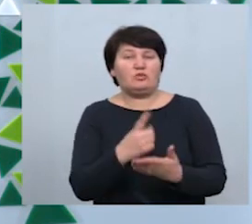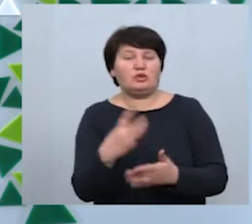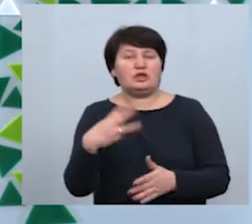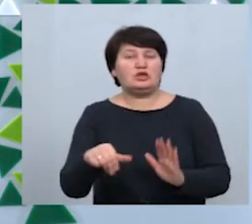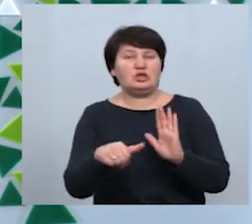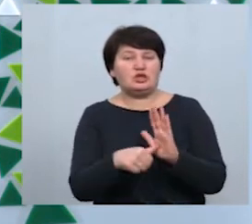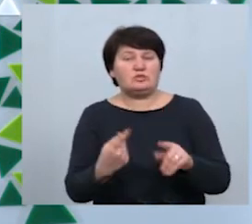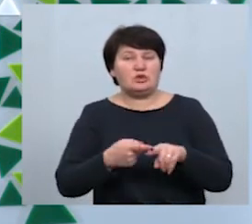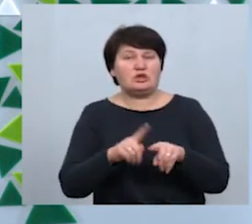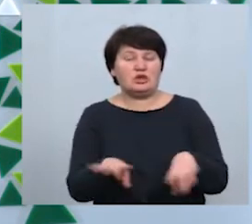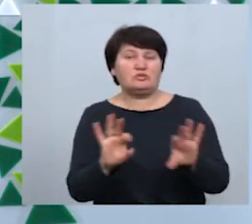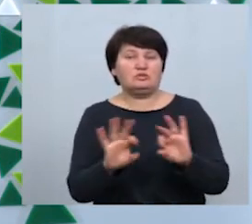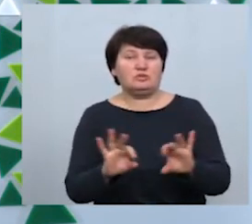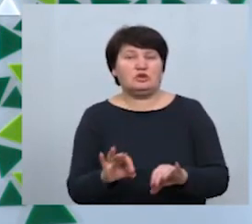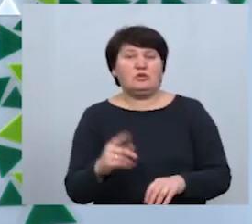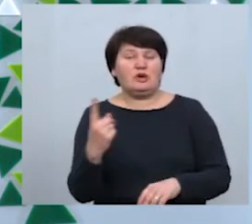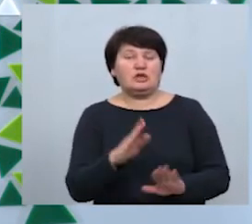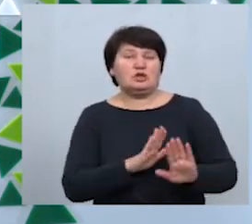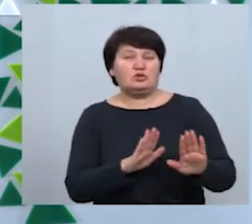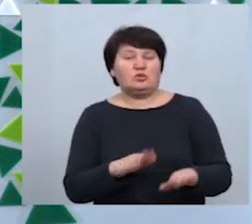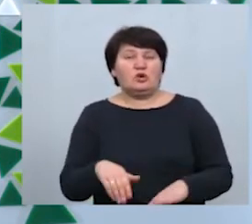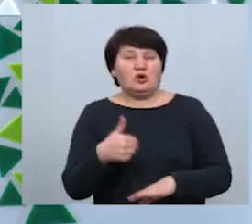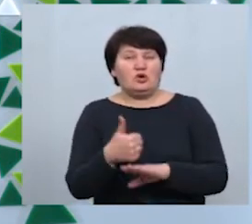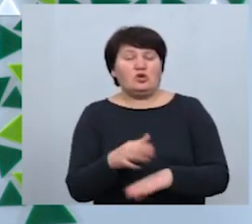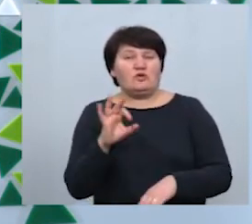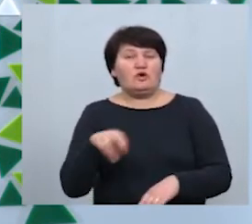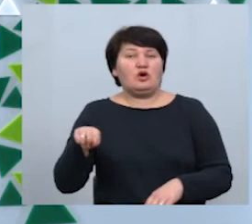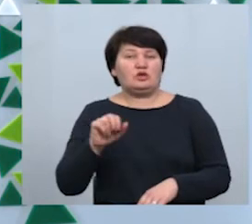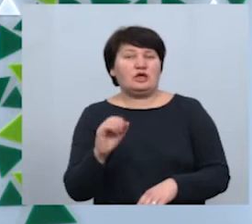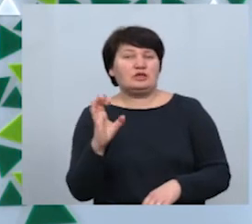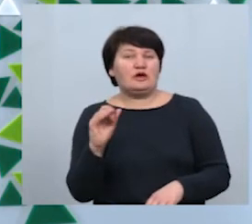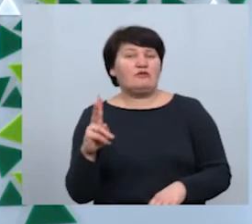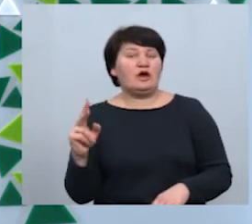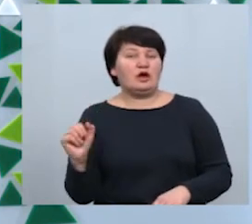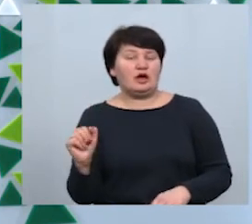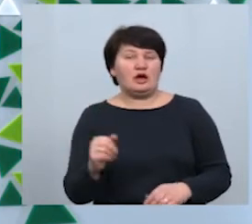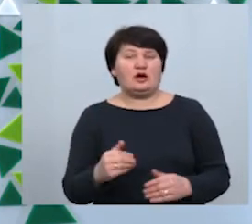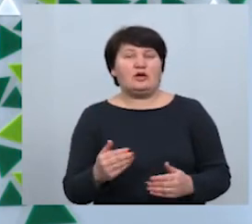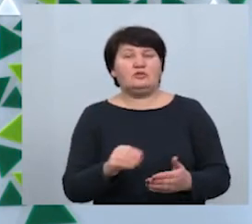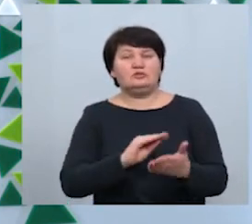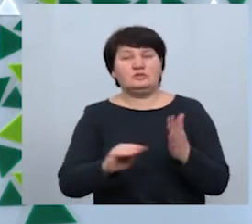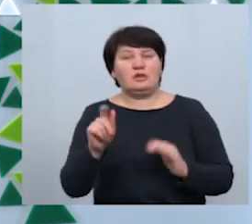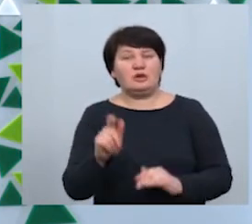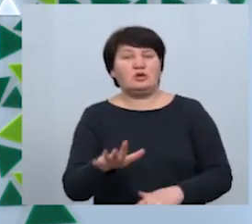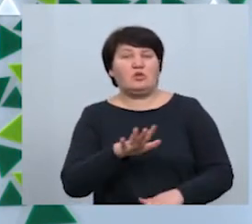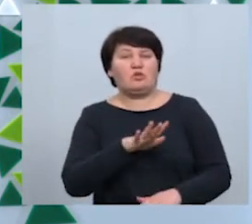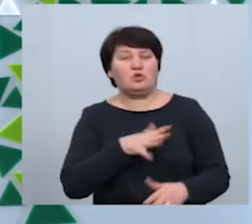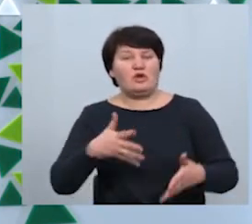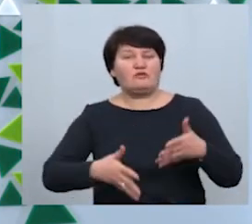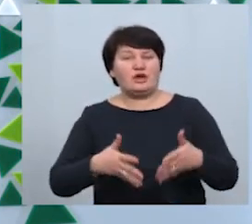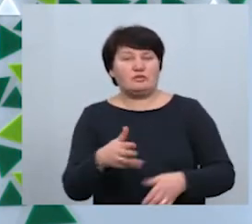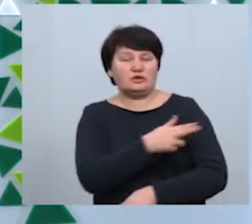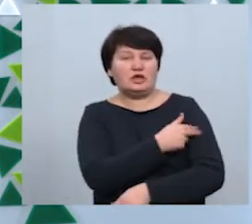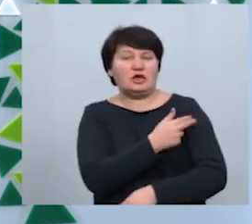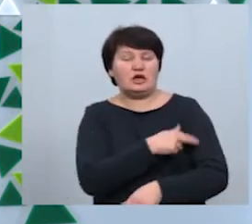кореспондентам Суспільного повідомила перша заступниця голови облдержадміністрації Марія Савка. Моя колега Галина Марійчин була в Заболотівській районній